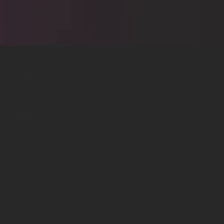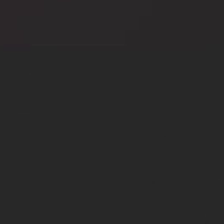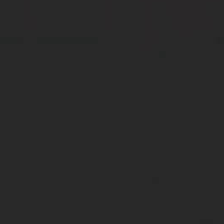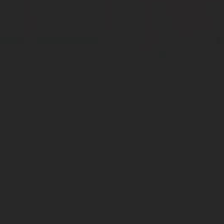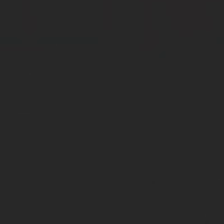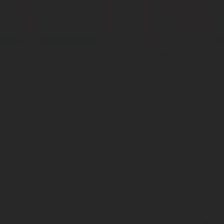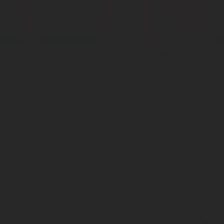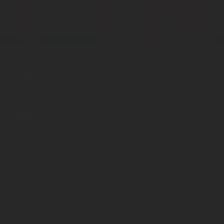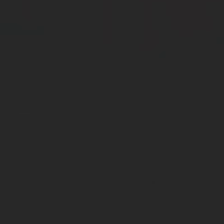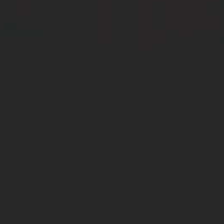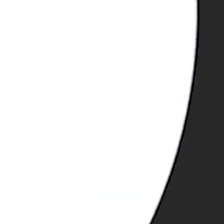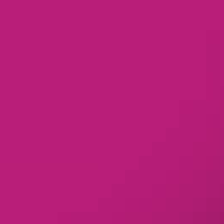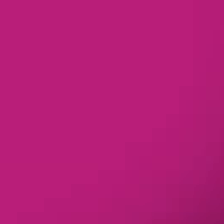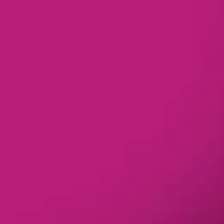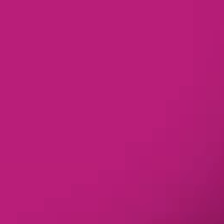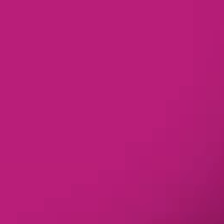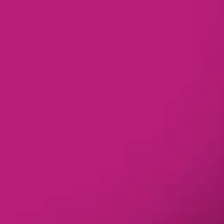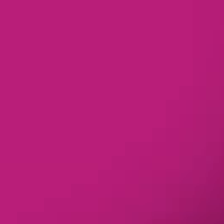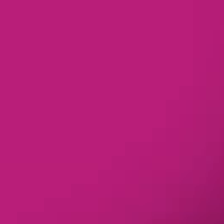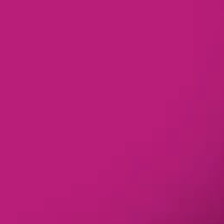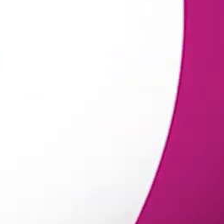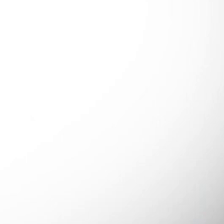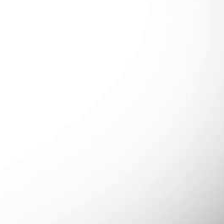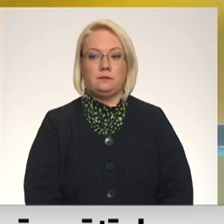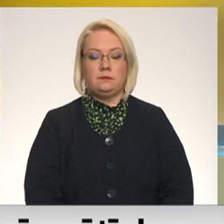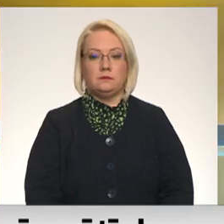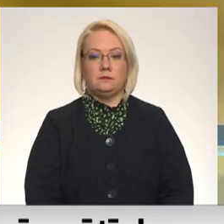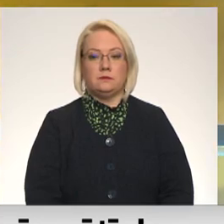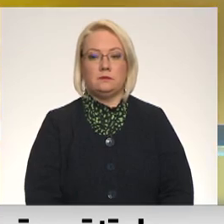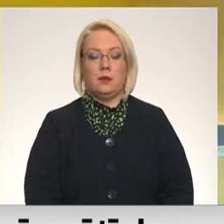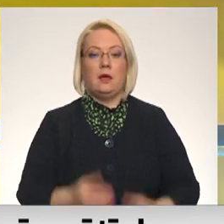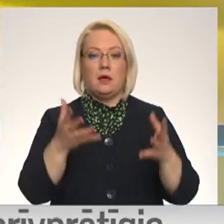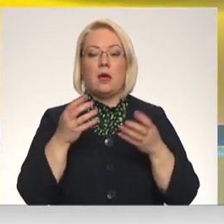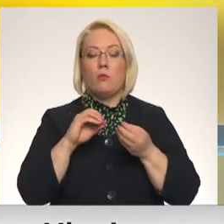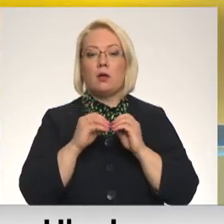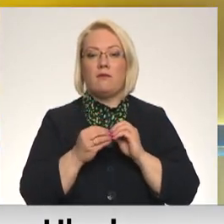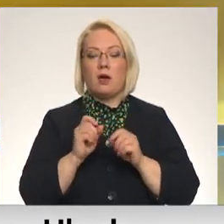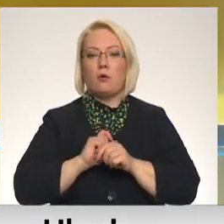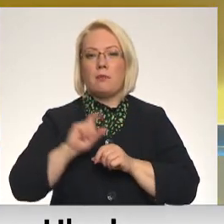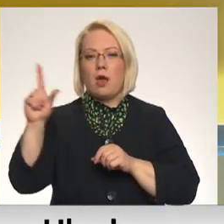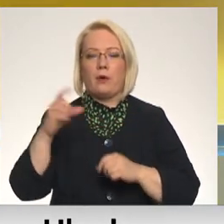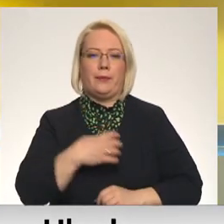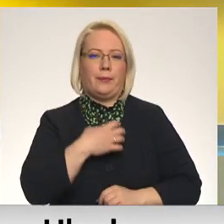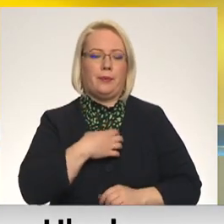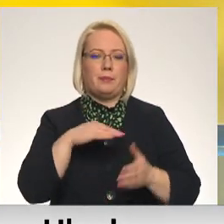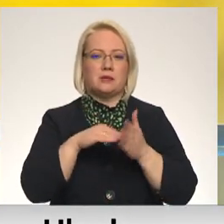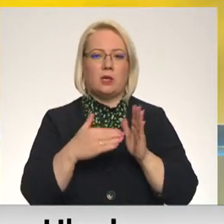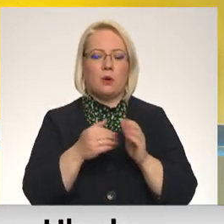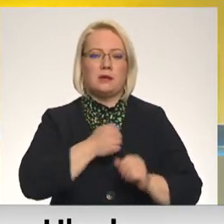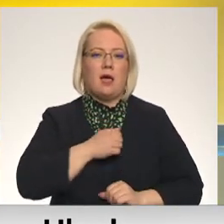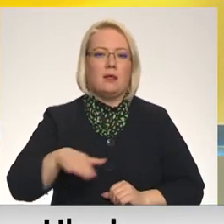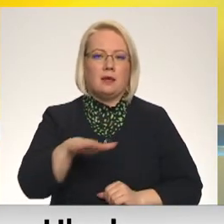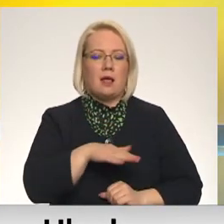Re! Viss ēters ir te! Ņemot vairārvien pieaugušās bāžas par situāciju Latgalē,